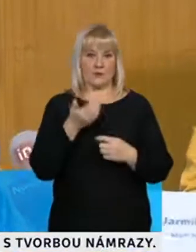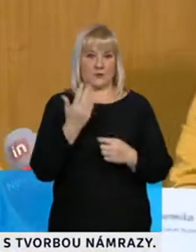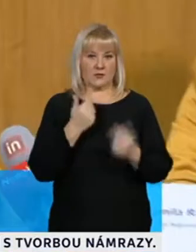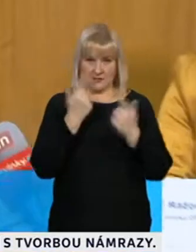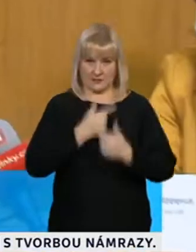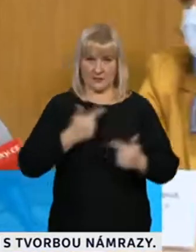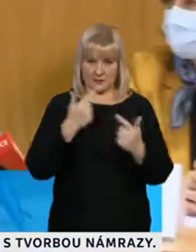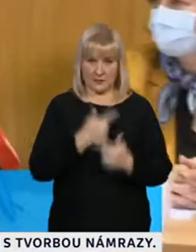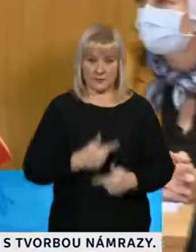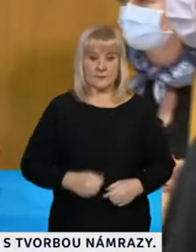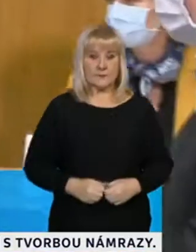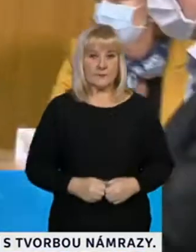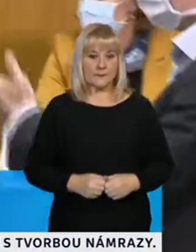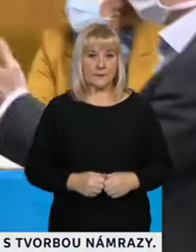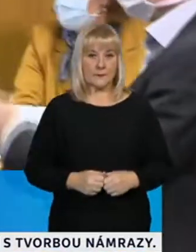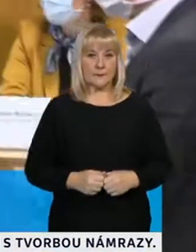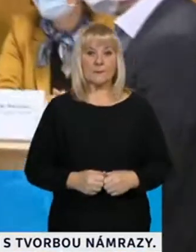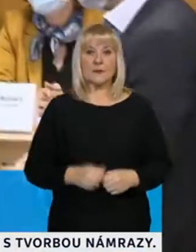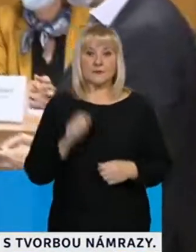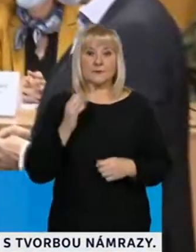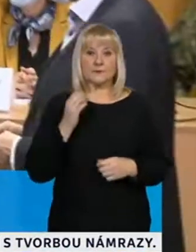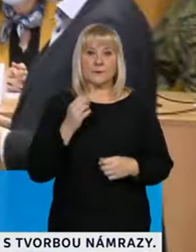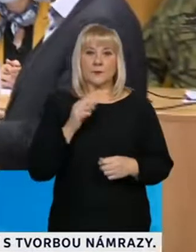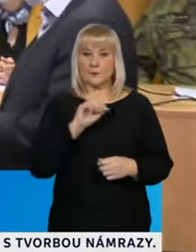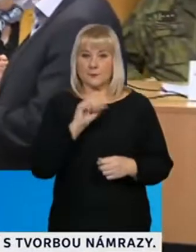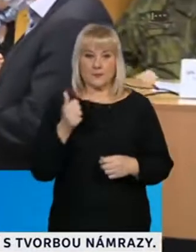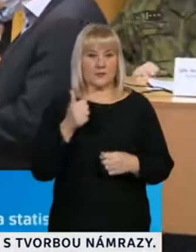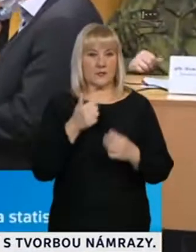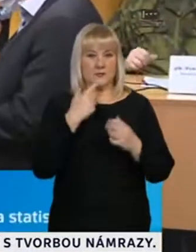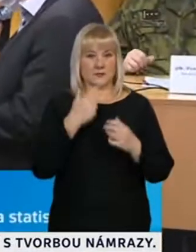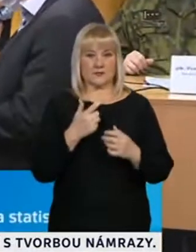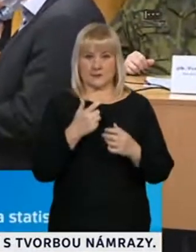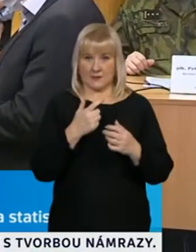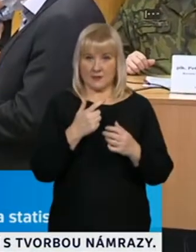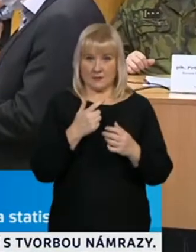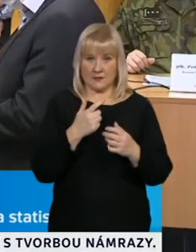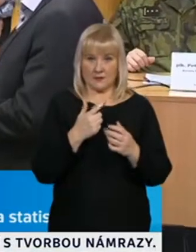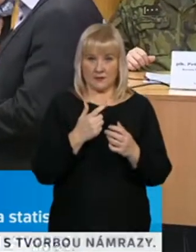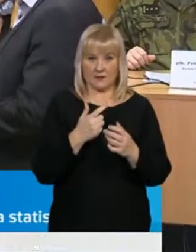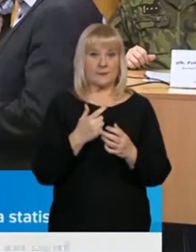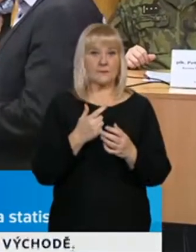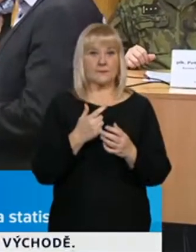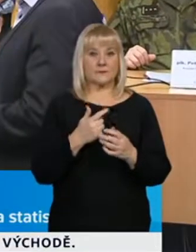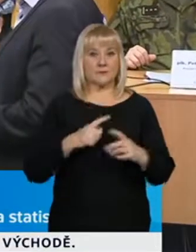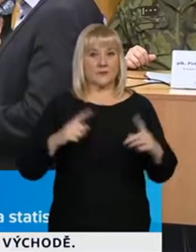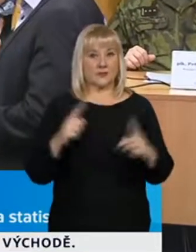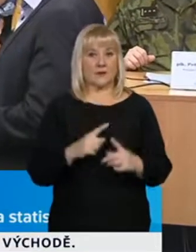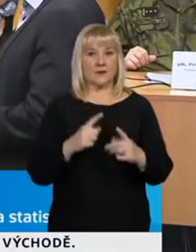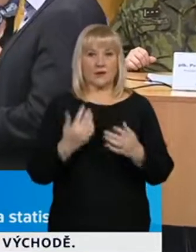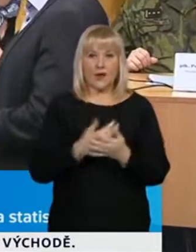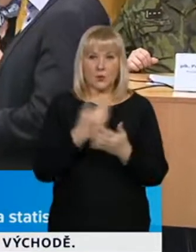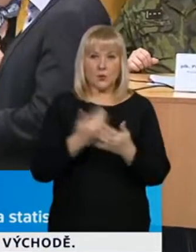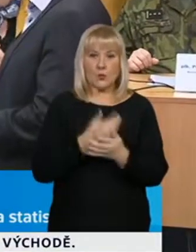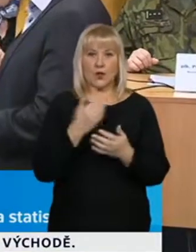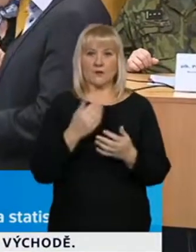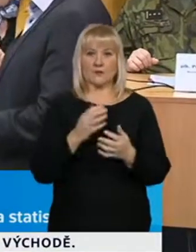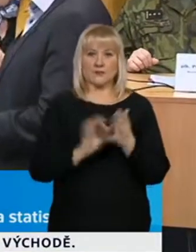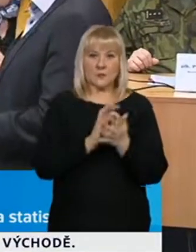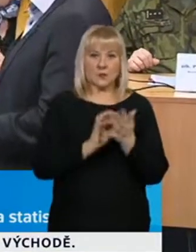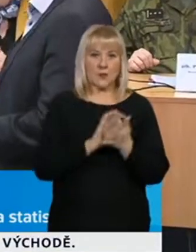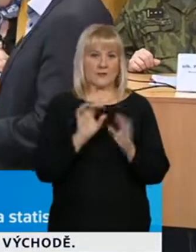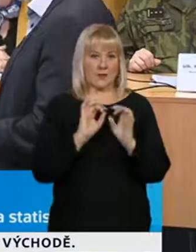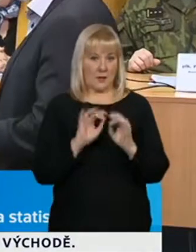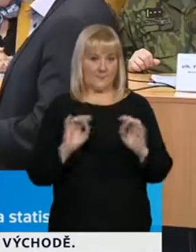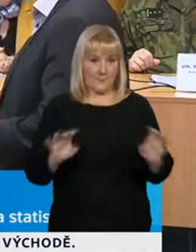Dámy a pánové, dobrý den. Já bych s dovolením prošel během několika minut aktuální epidemiologickou situaci,